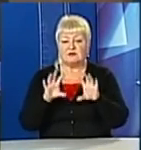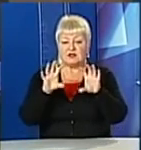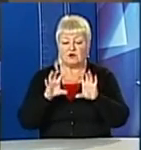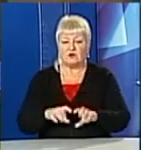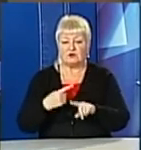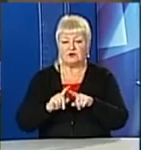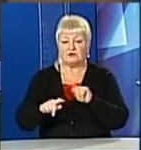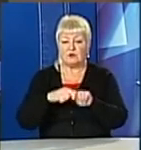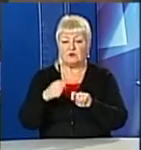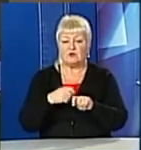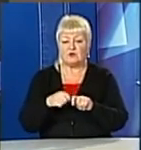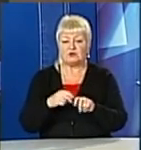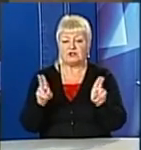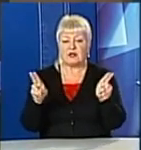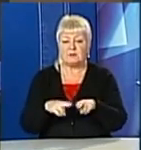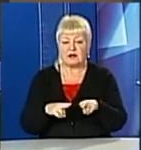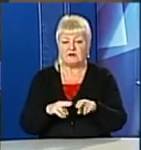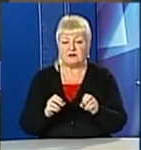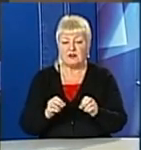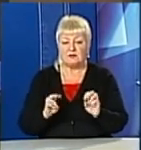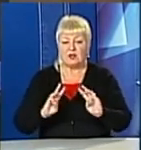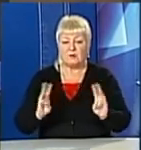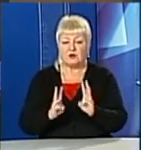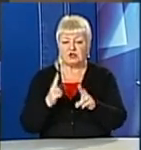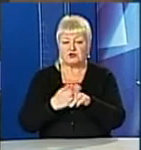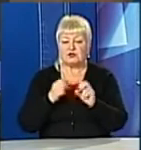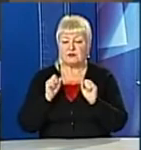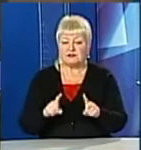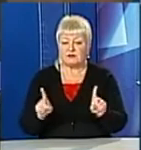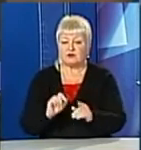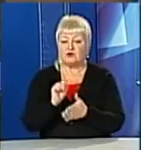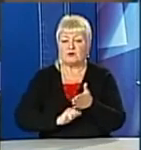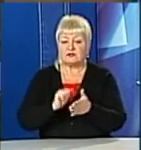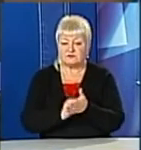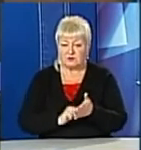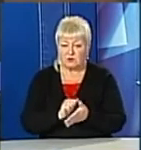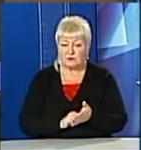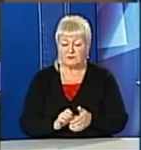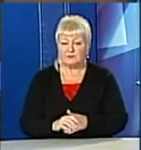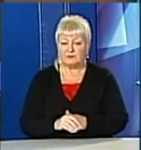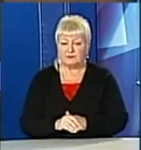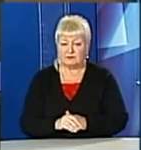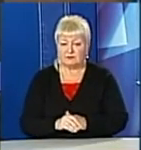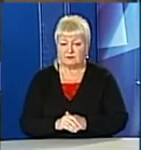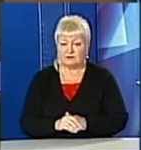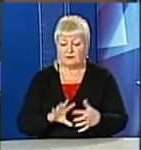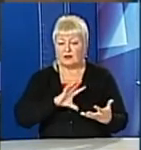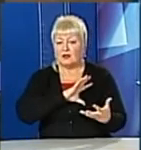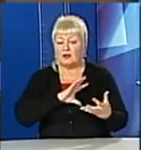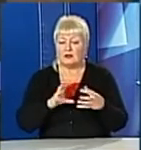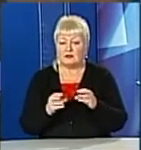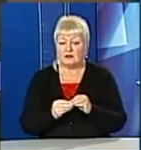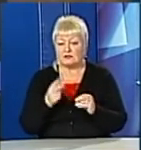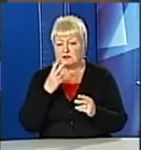правил пожежної безпеки, що призвело за собою наслідки у